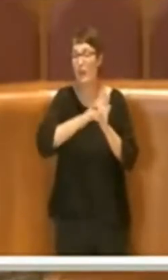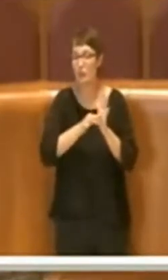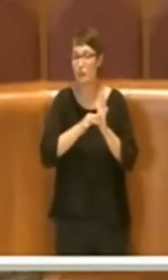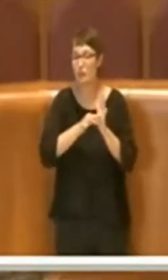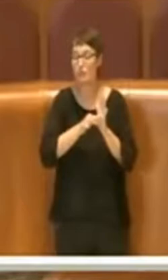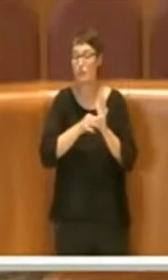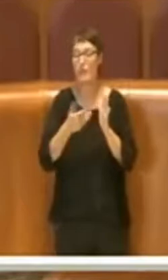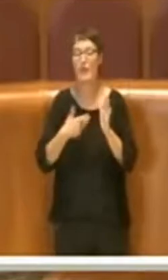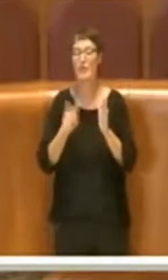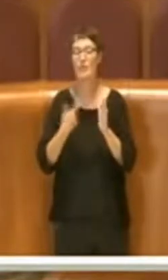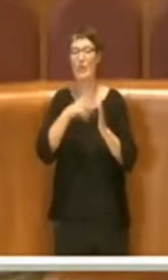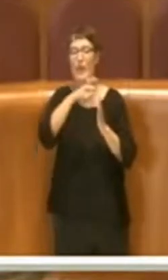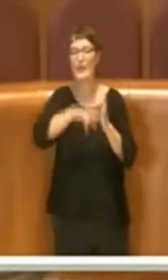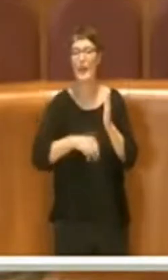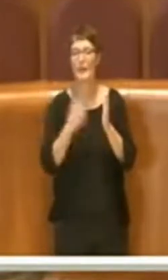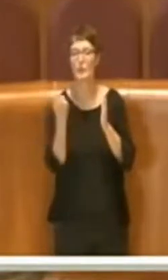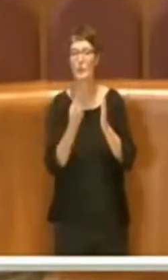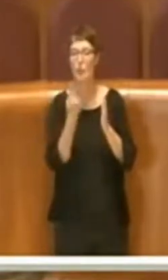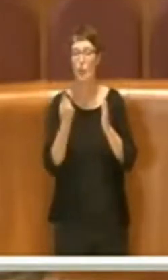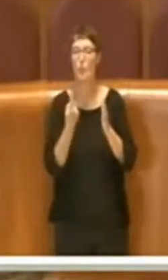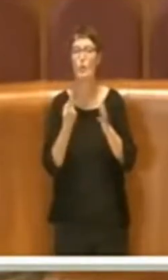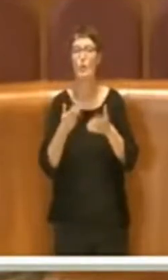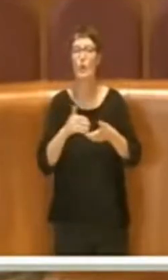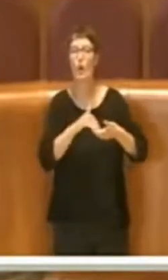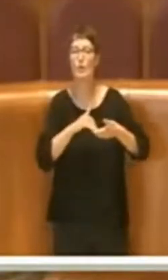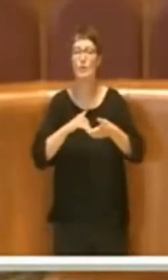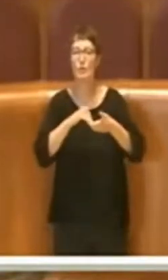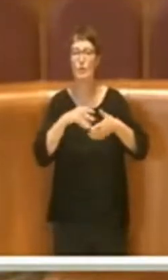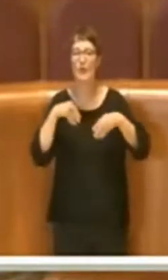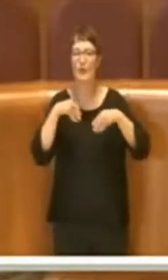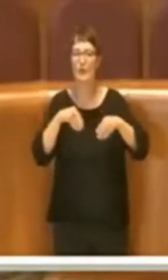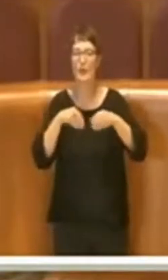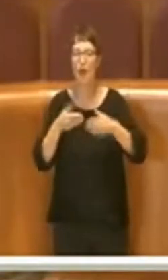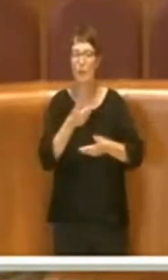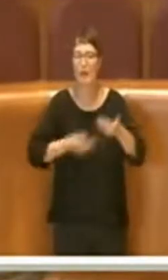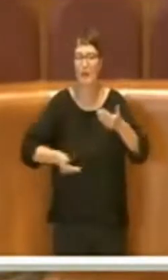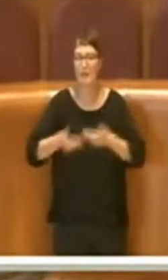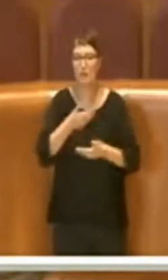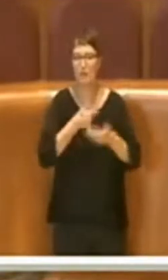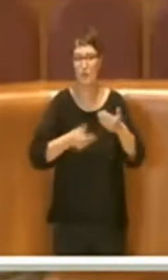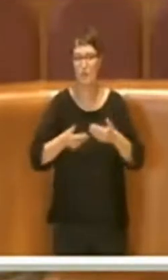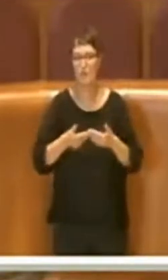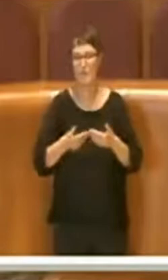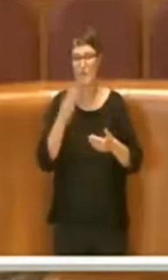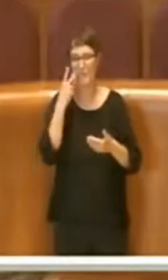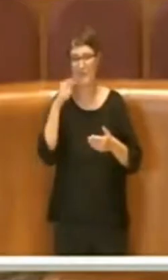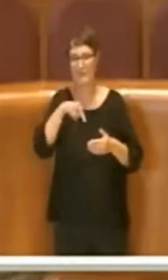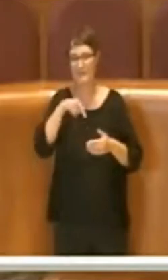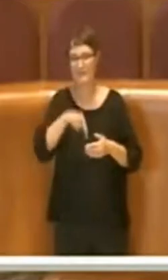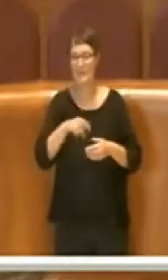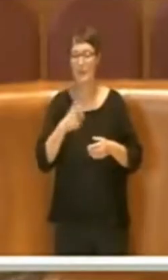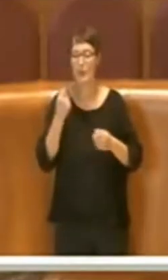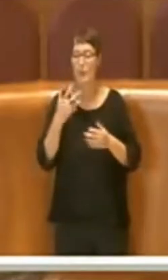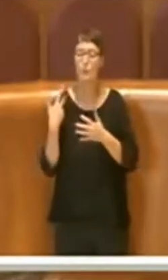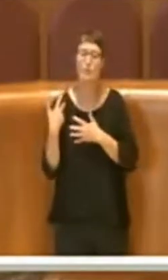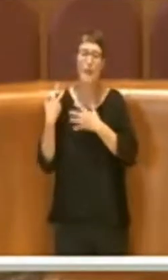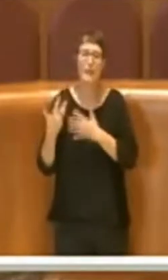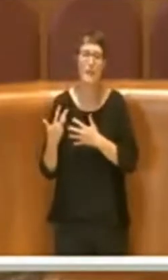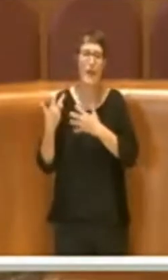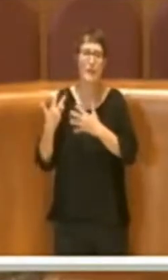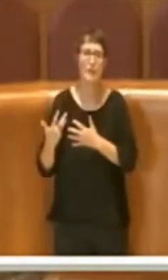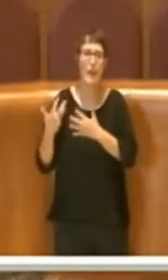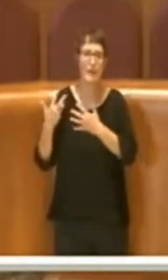di società partecipato, e poi soprattutto perché era già stato fatto per dieci anni, se ricapitalizzo ATAC ma senza un piano di rilancio, di